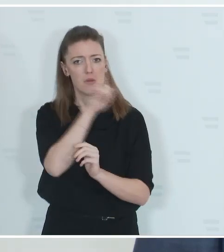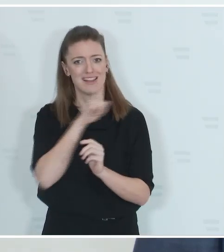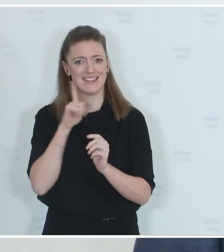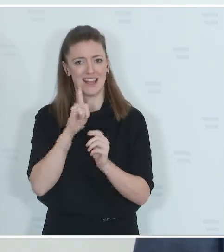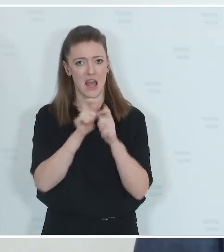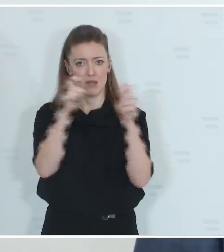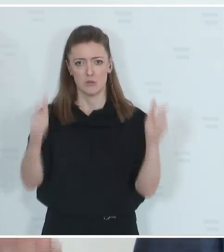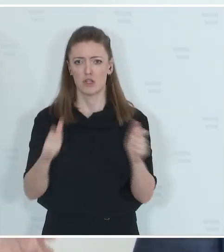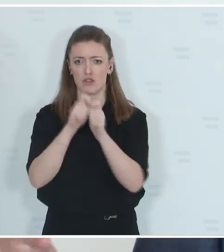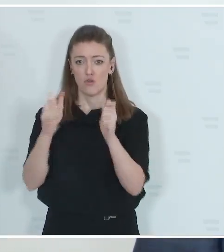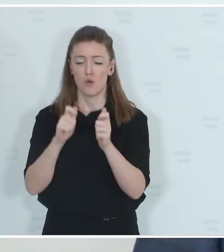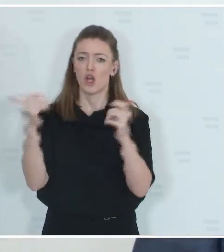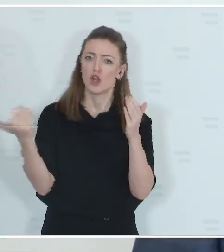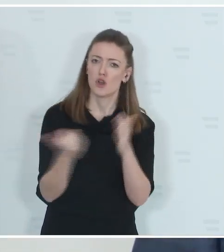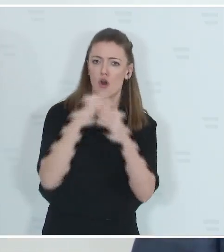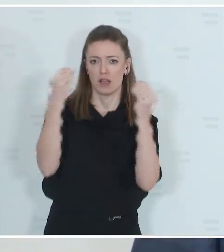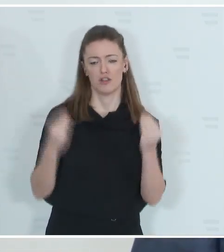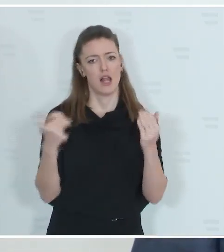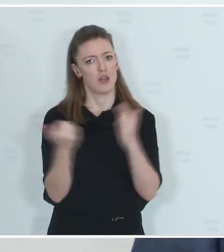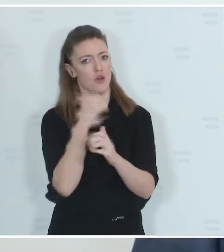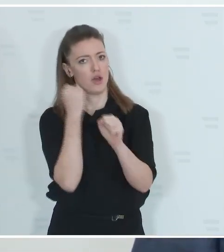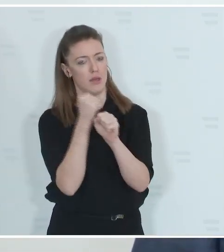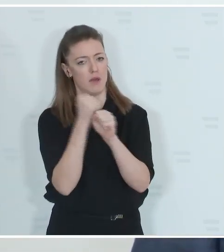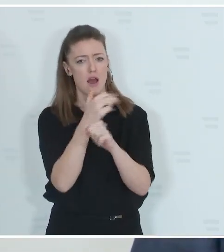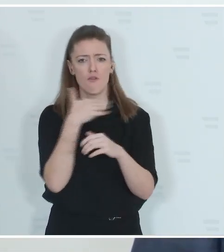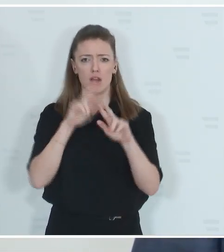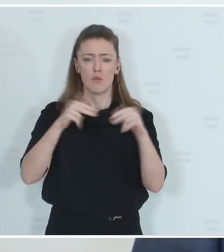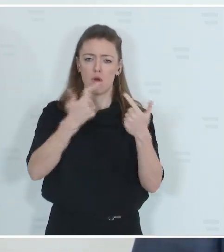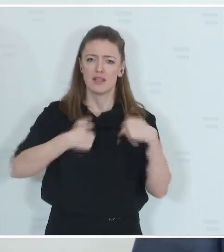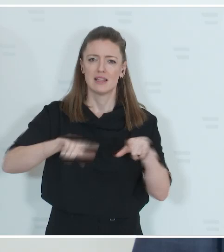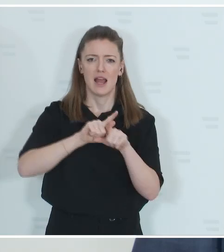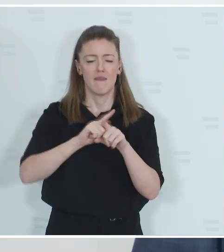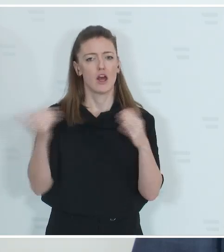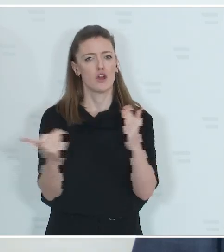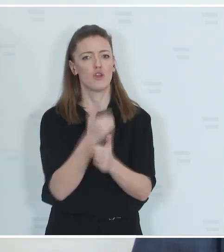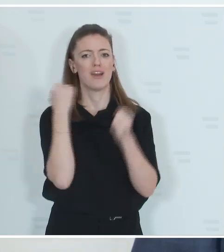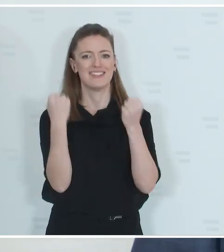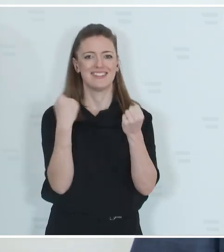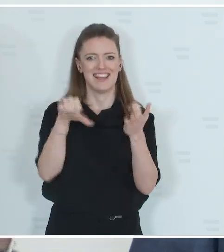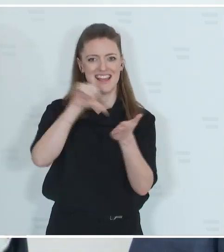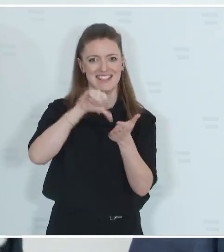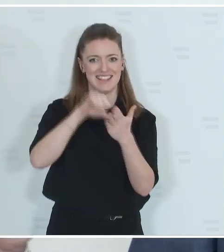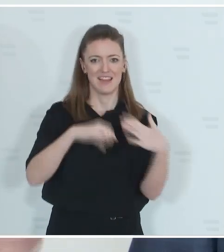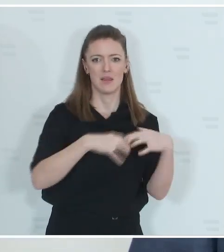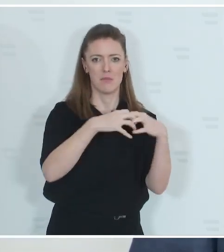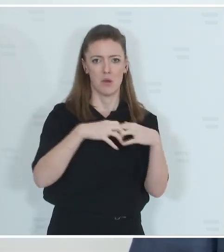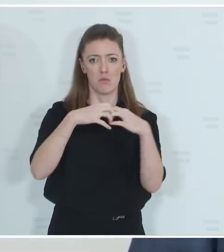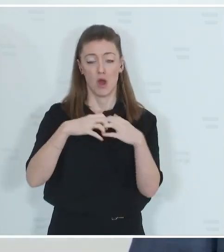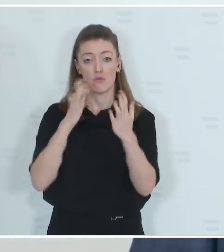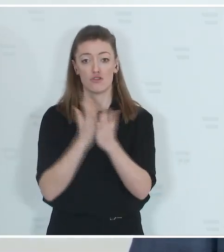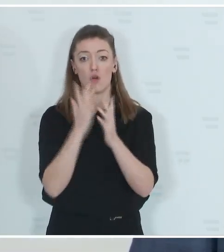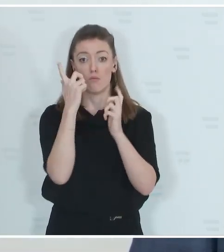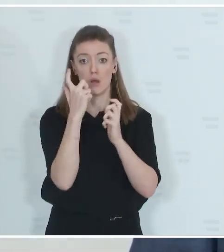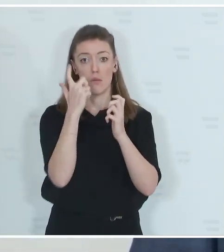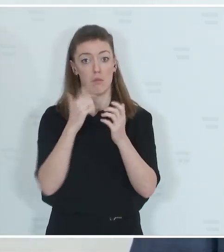neu gestaltet worden. Wir haben in vielen Bundesländern neue Sicherheitszentren im Bau bereits